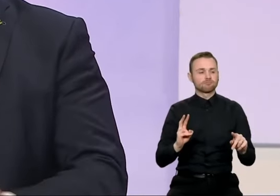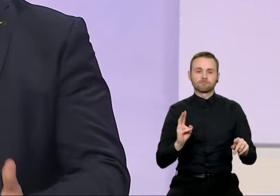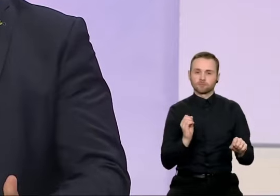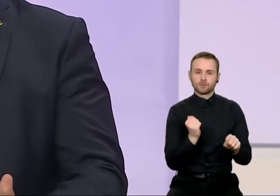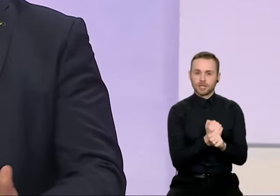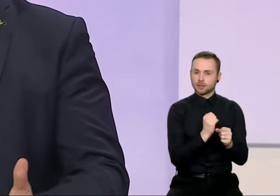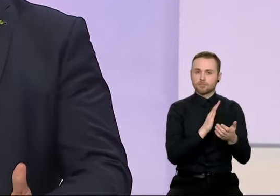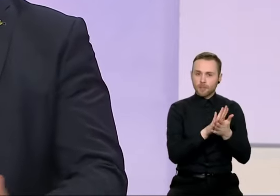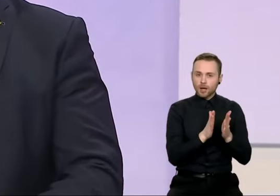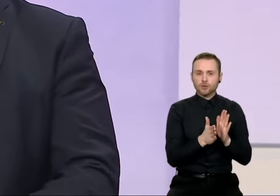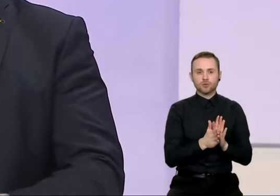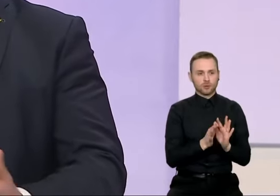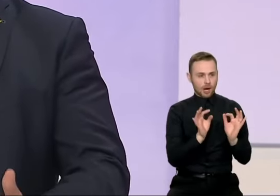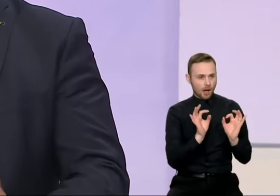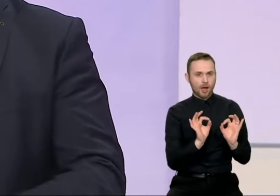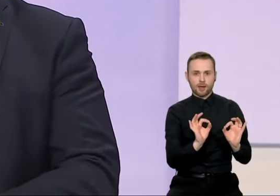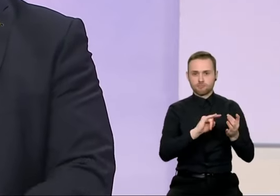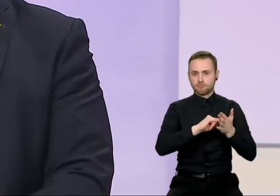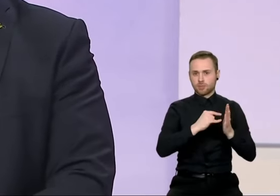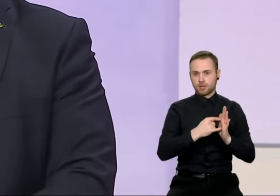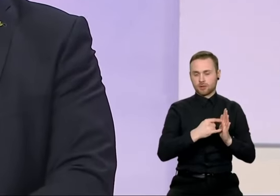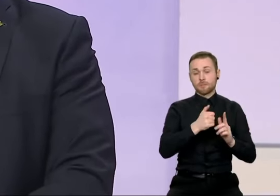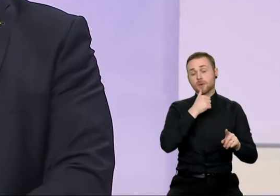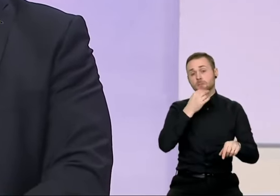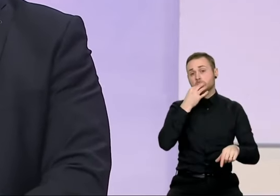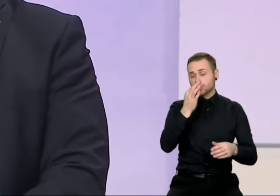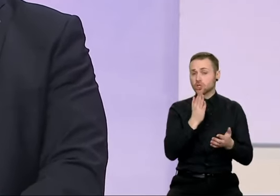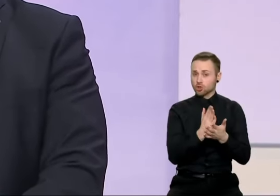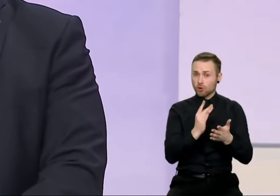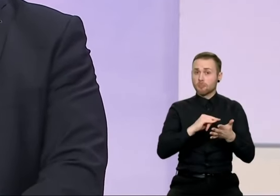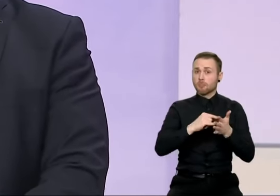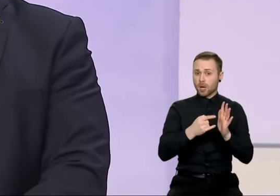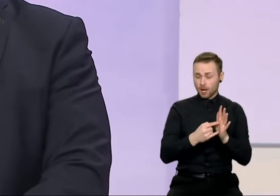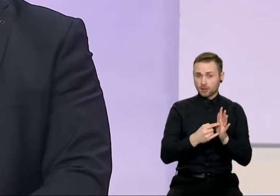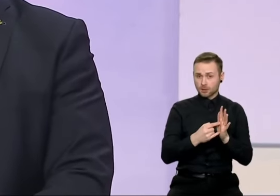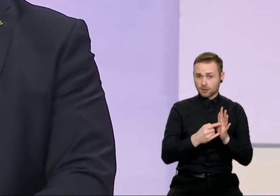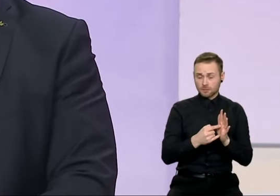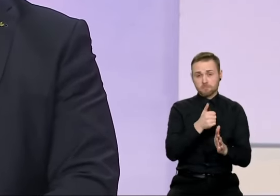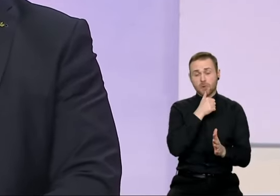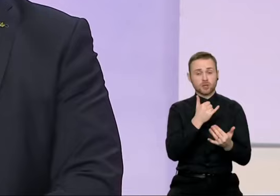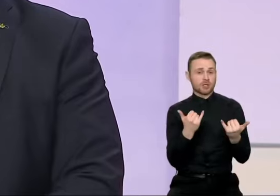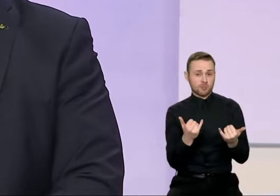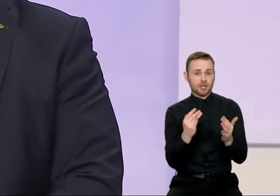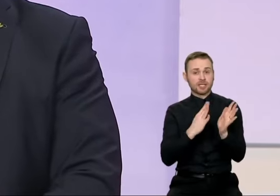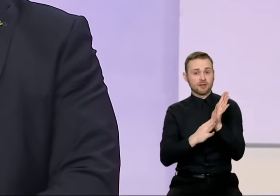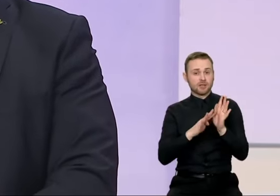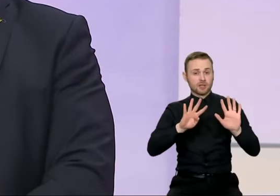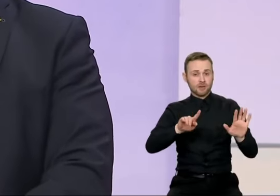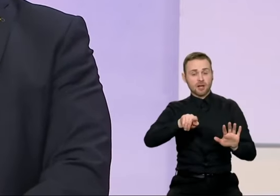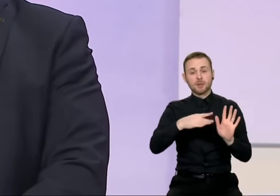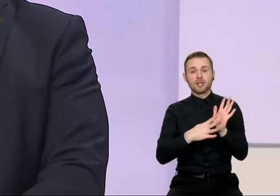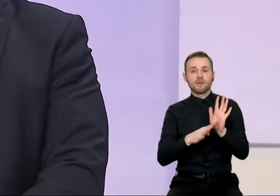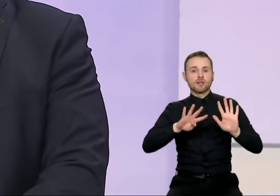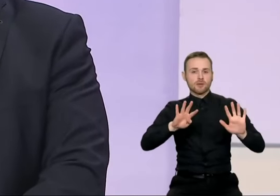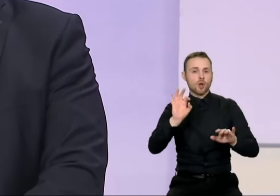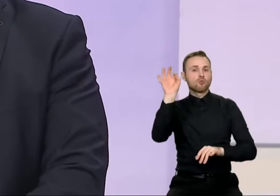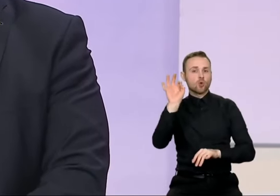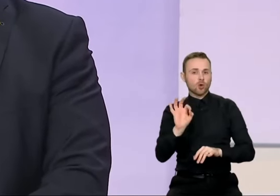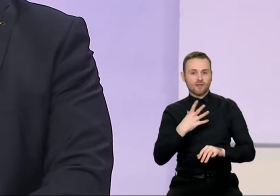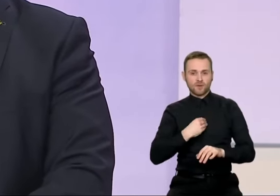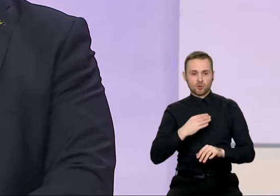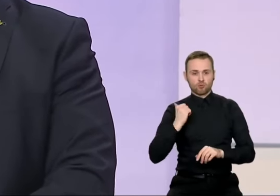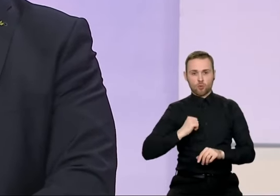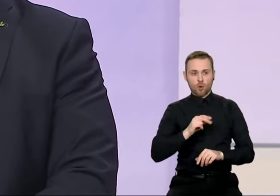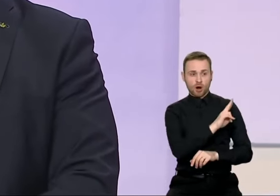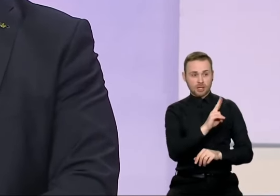visiems. Jeigu kažkas pasakys, kad toks planas egzistuoja, tai aš drįšiau teikti, kad šiai dienai 99,99 procentai Vilniečių